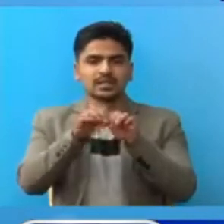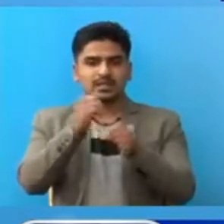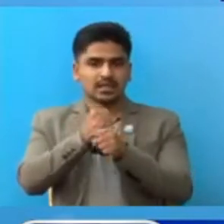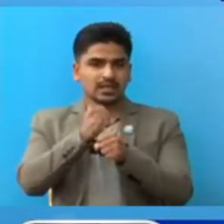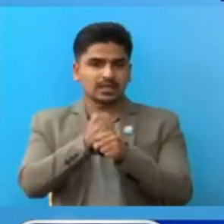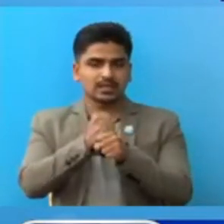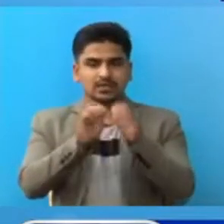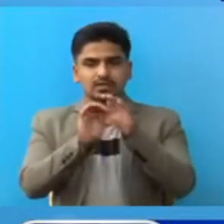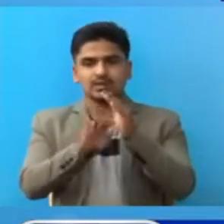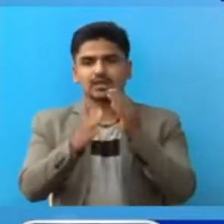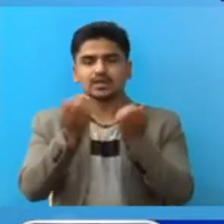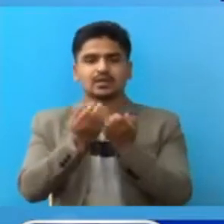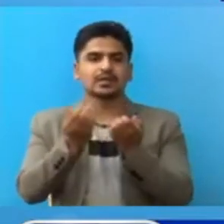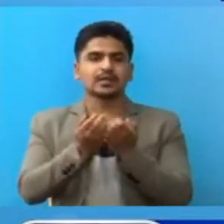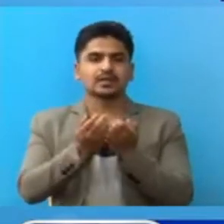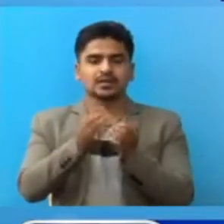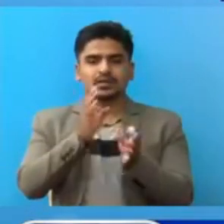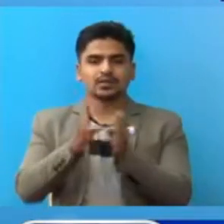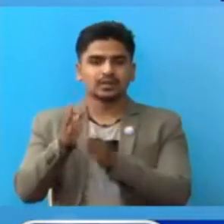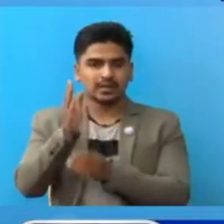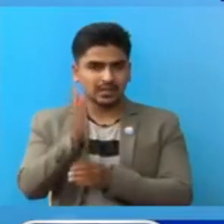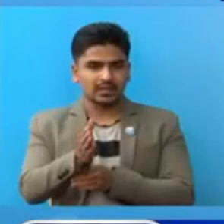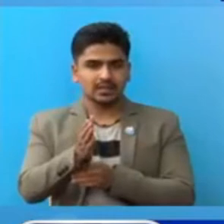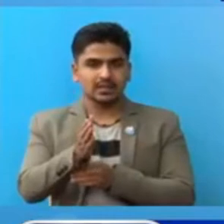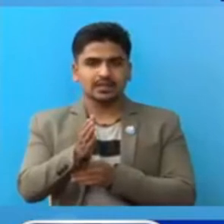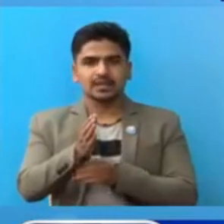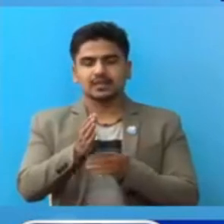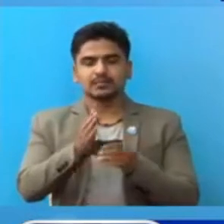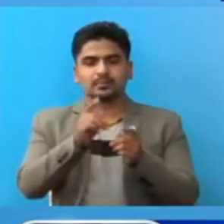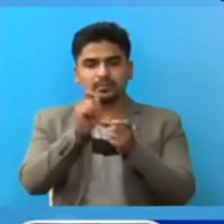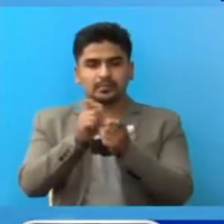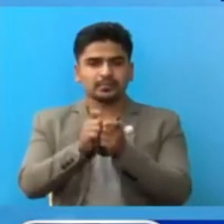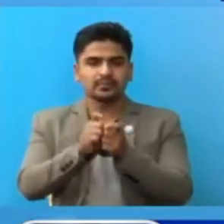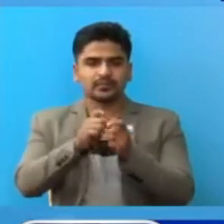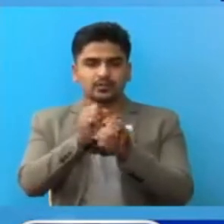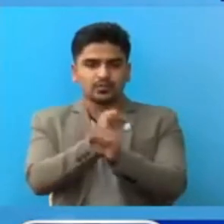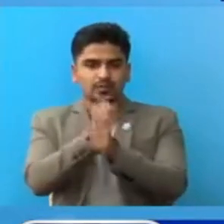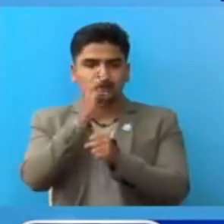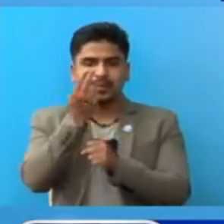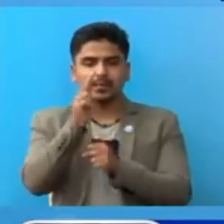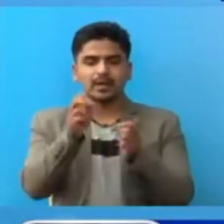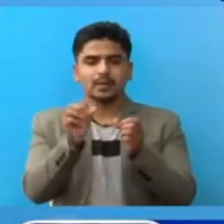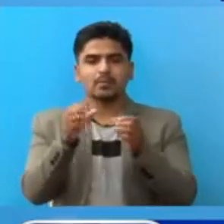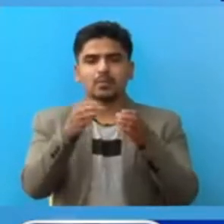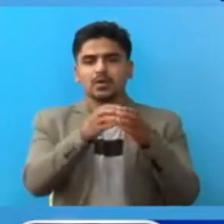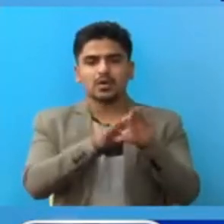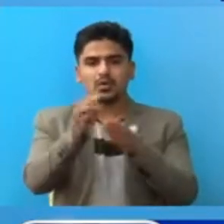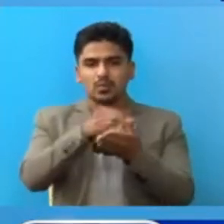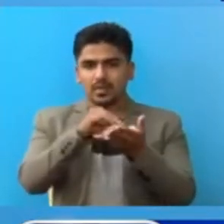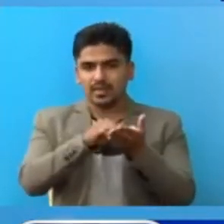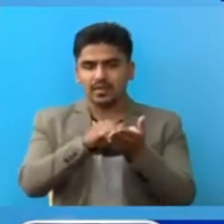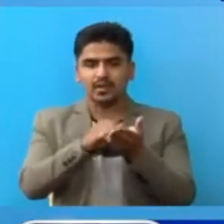संचालन गरने योजनाले निर्धिस्ट गरेका जो खिम्मा भायका बर्ग हरू मद्दे